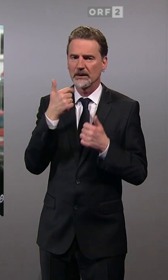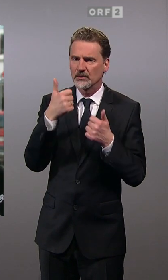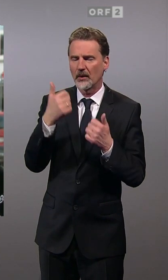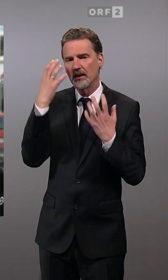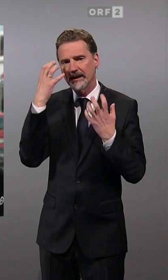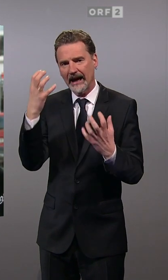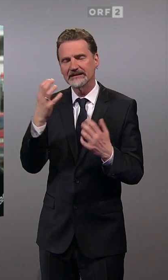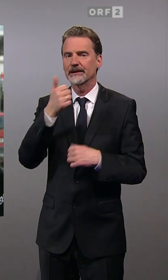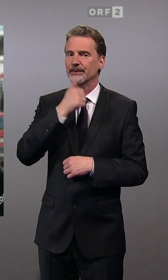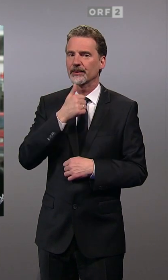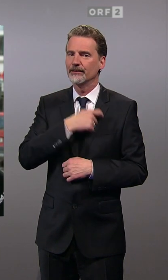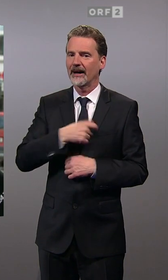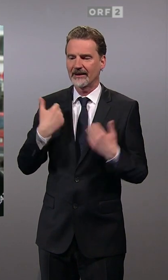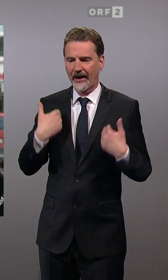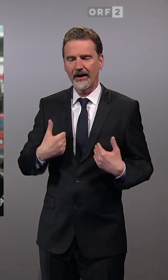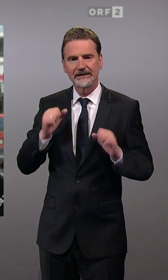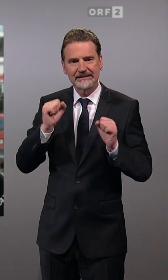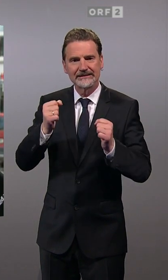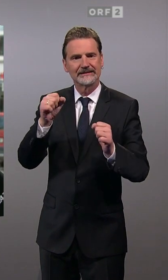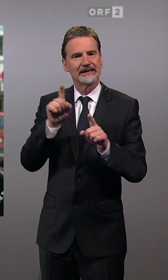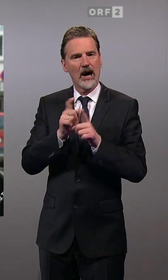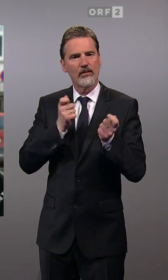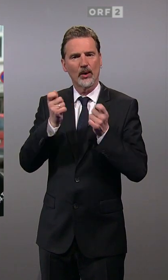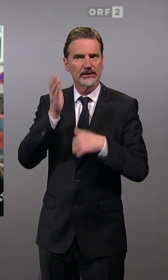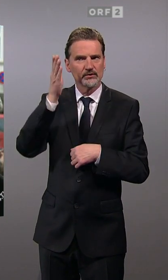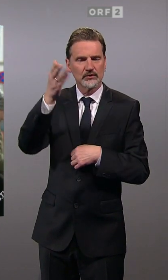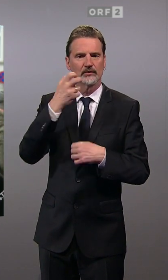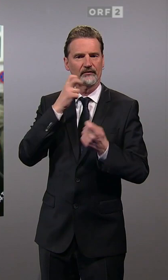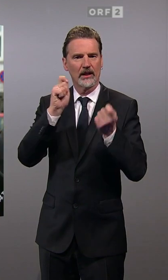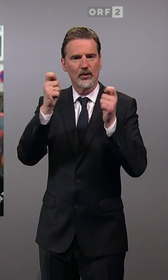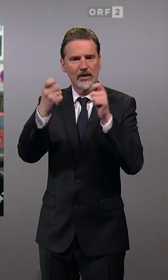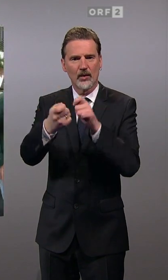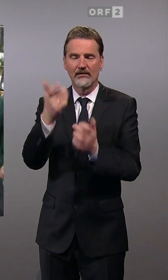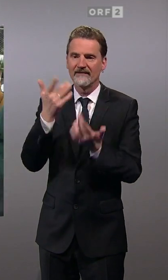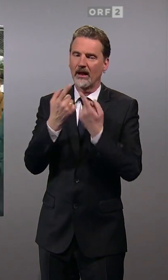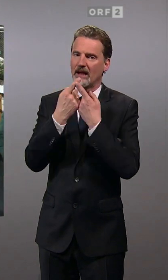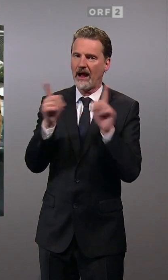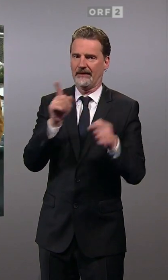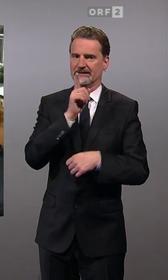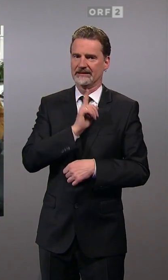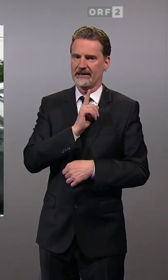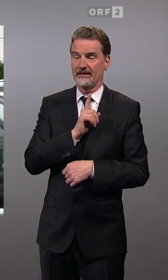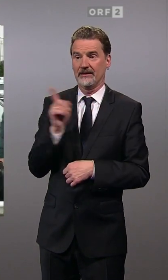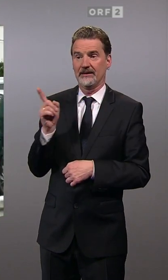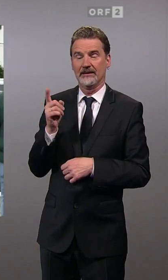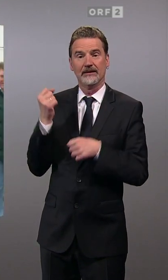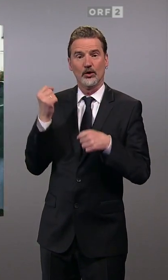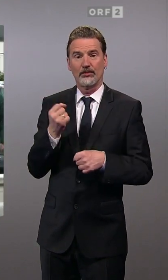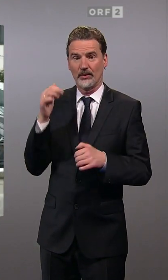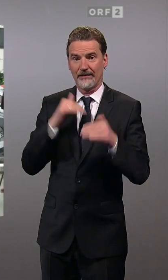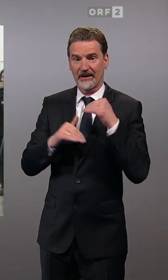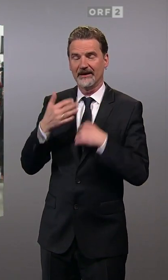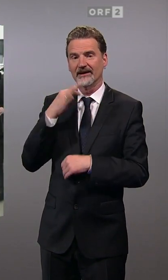begeistert, wie ich sozusagen auch Politik machen möchte, vielleicht in einer ganz anderen Art. In Brun am Gebirge geht Indra